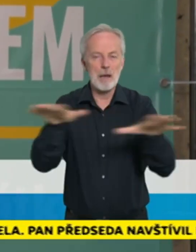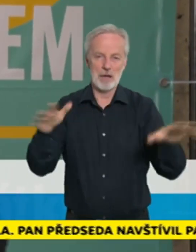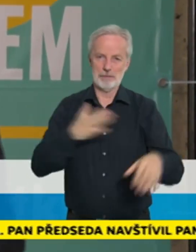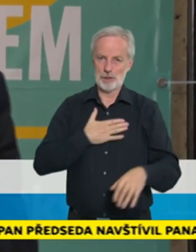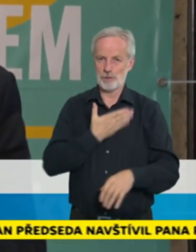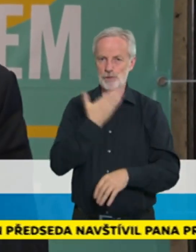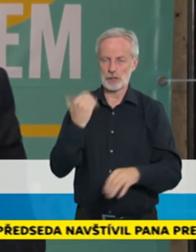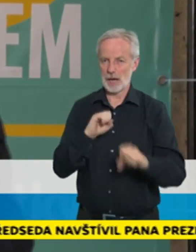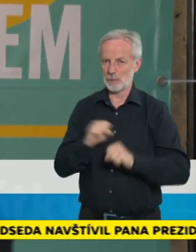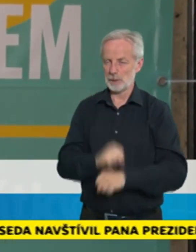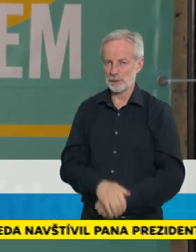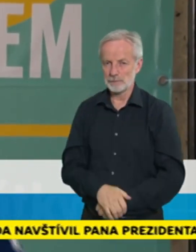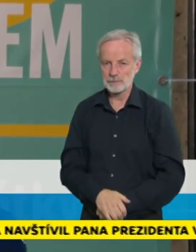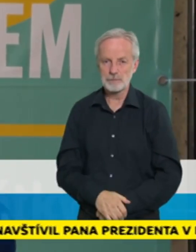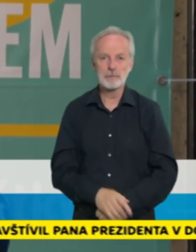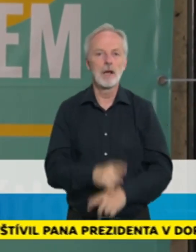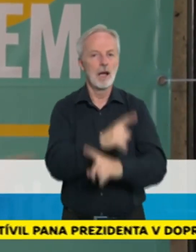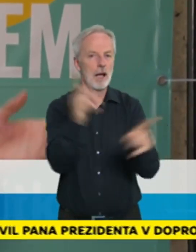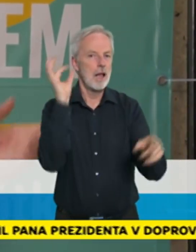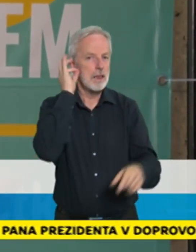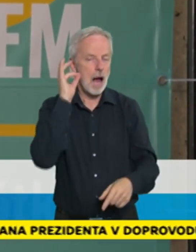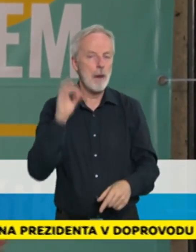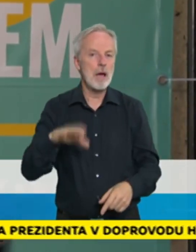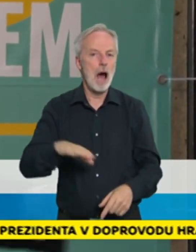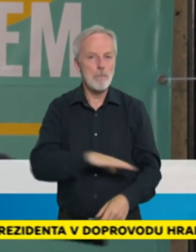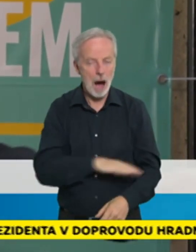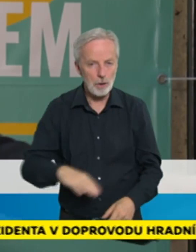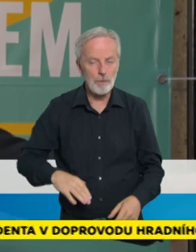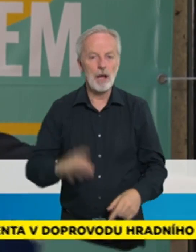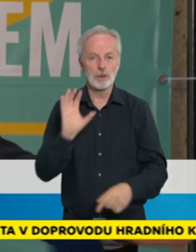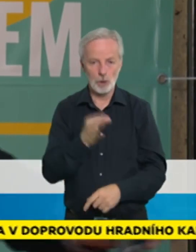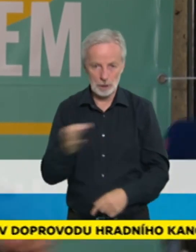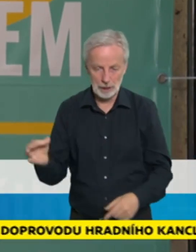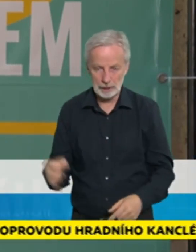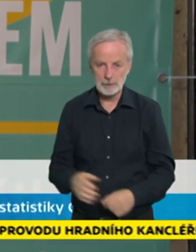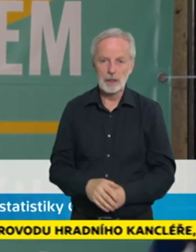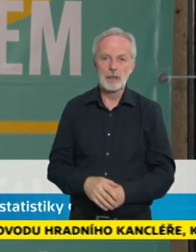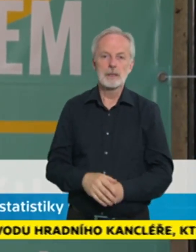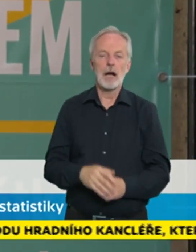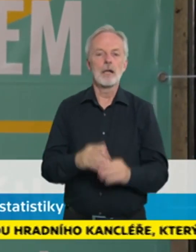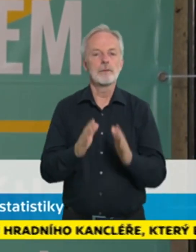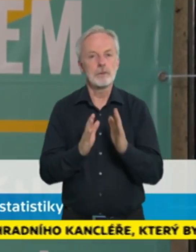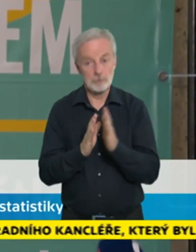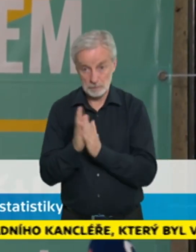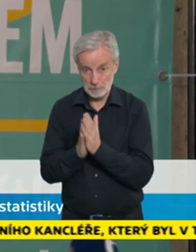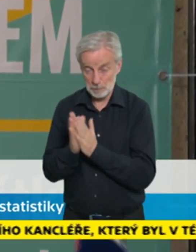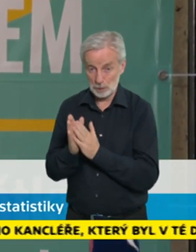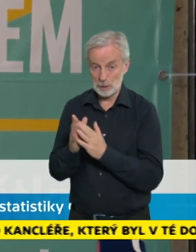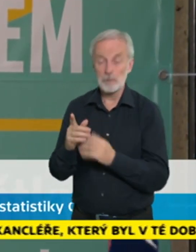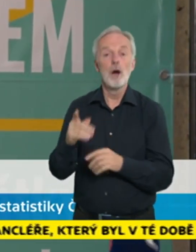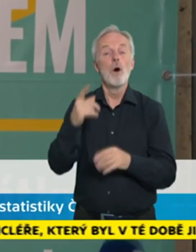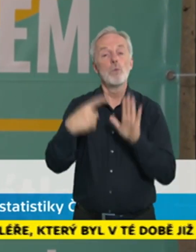Dámy a pánové, dobrý den, já se pokusím v číslech snad tradičních, kdybych vás mohl poprosit, v číslech snad